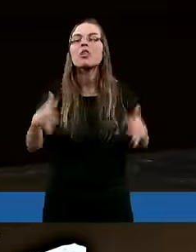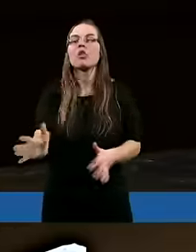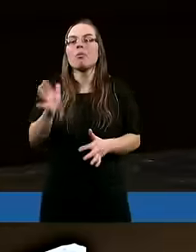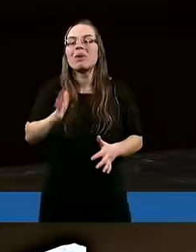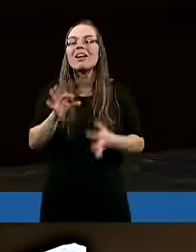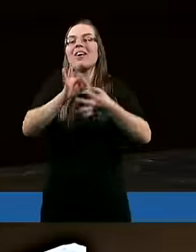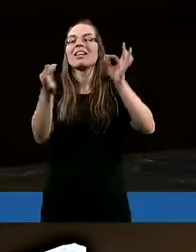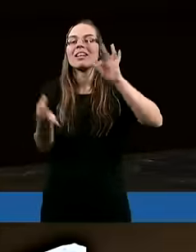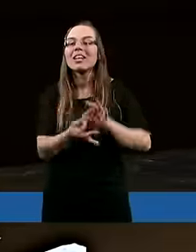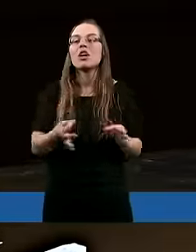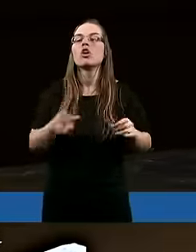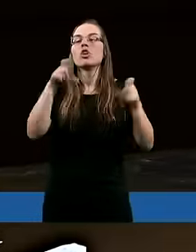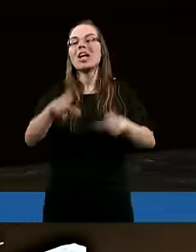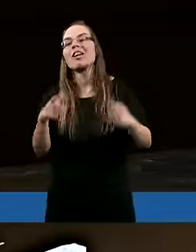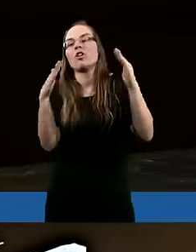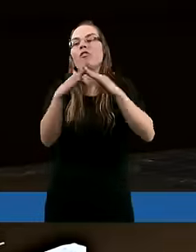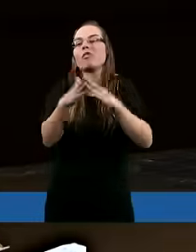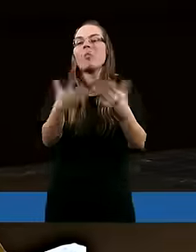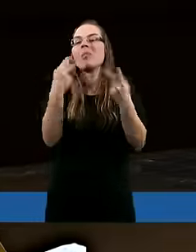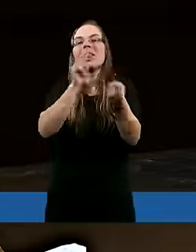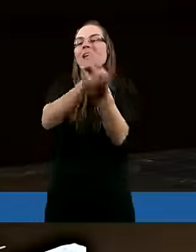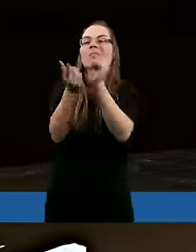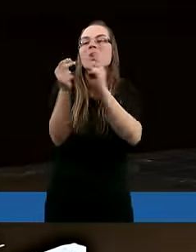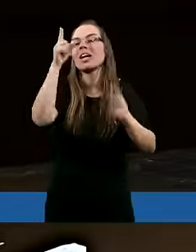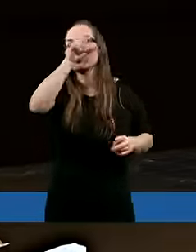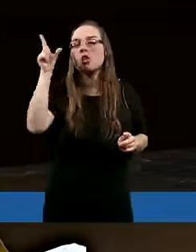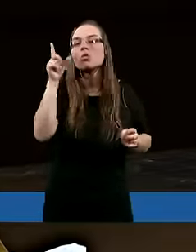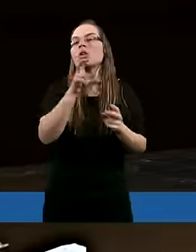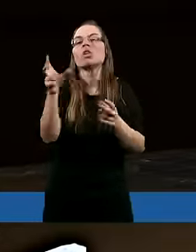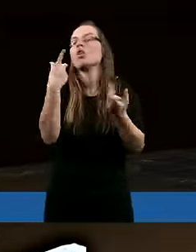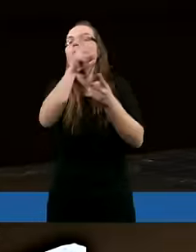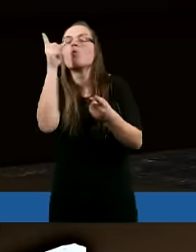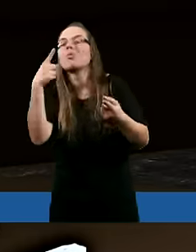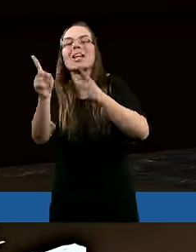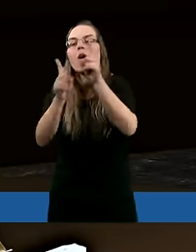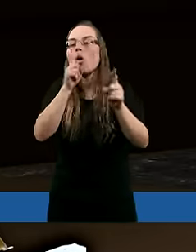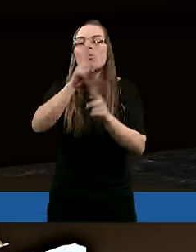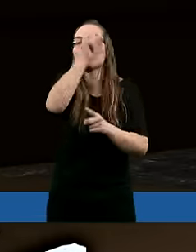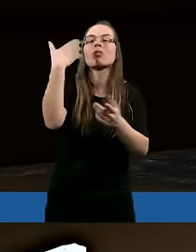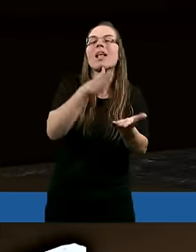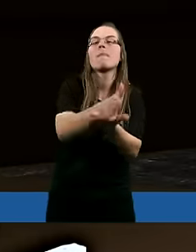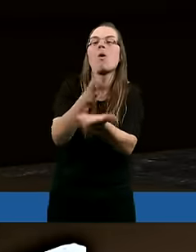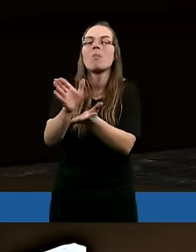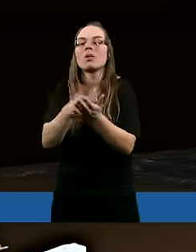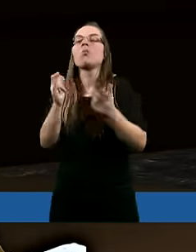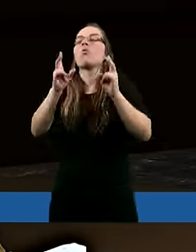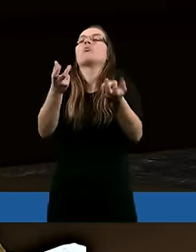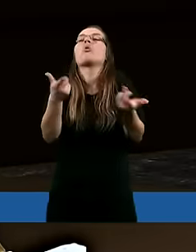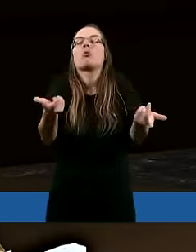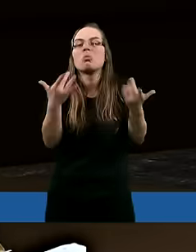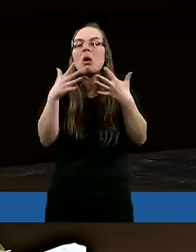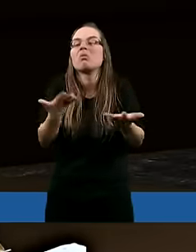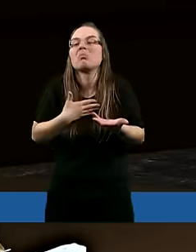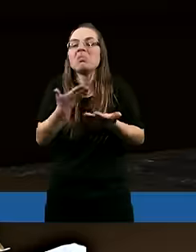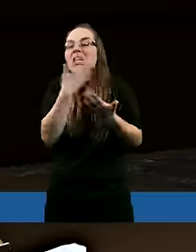przeżywać, gdy się siedzi w domu i nie spotyka się z ludźmi, z ludźmi się nie rozmawia, ludziom się nie pomaga. No bo z czego to